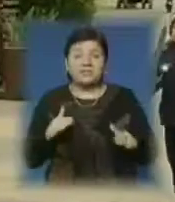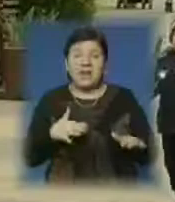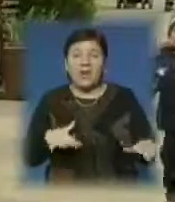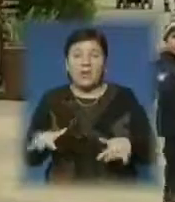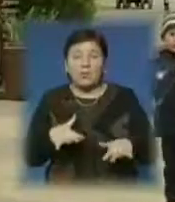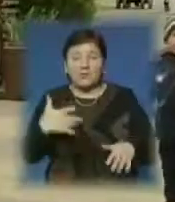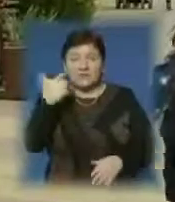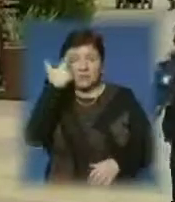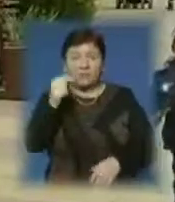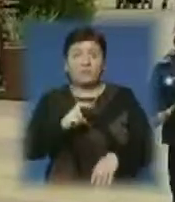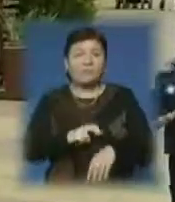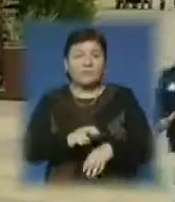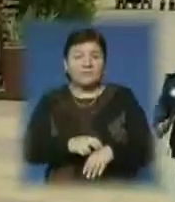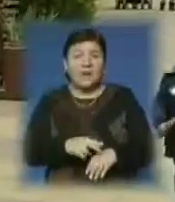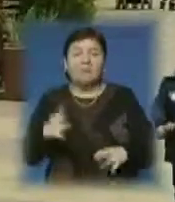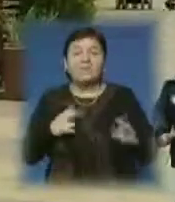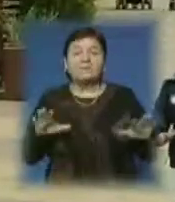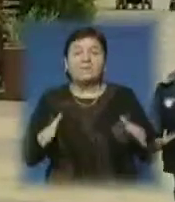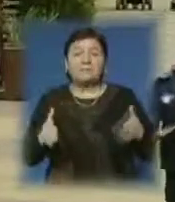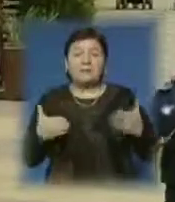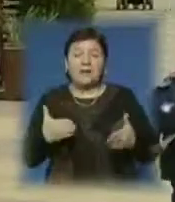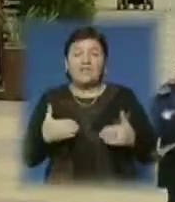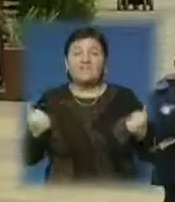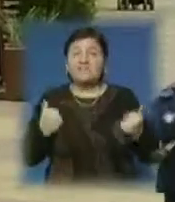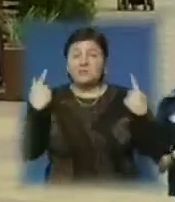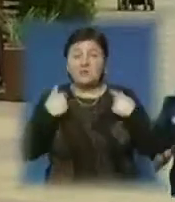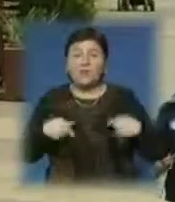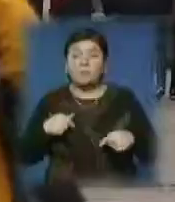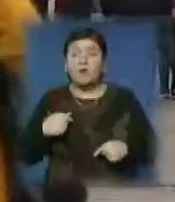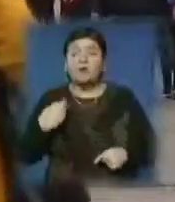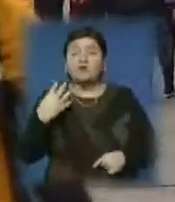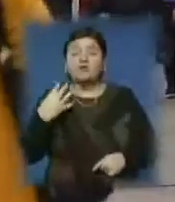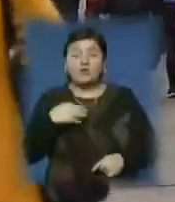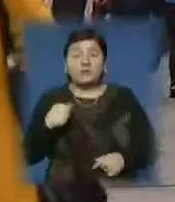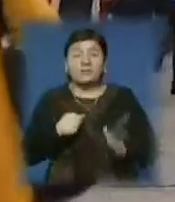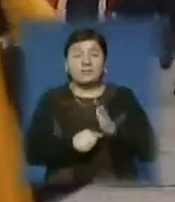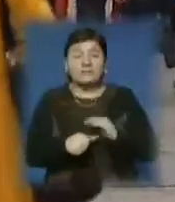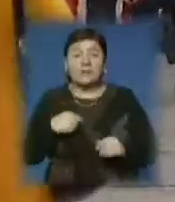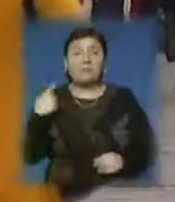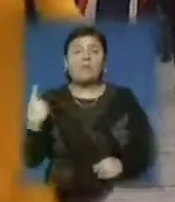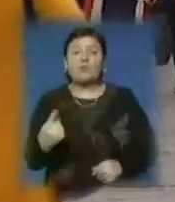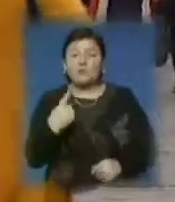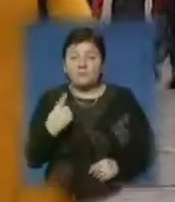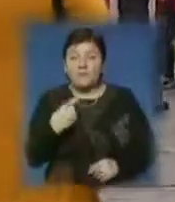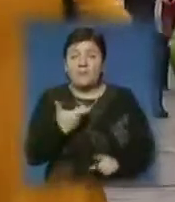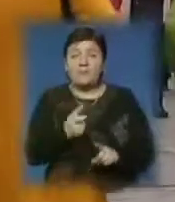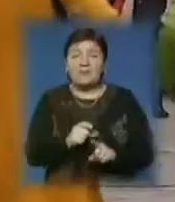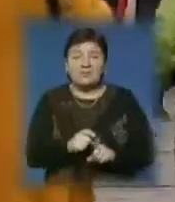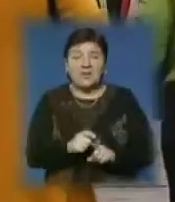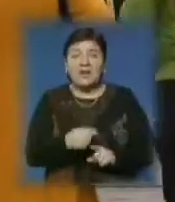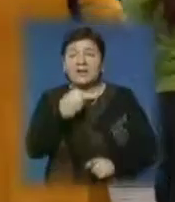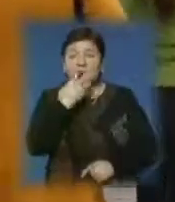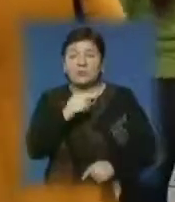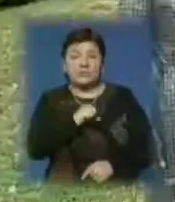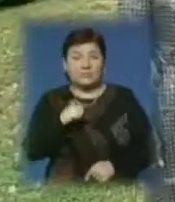ваги, наголошують медики. Тому для підтримки відмінної фізичної форми 40-60 хвилин піших прогулянок вплинуть і на зовнішність, і на хороше